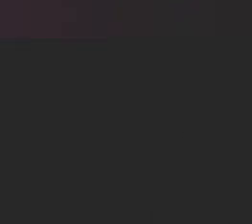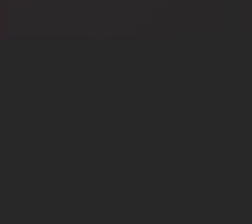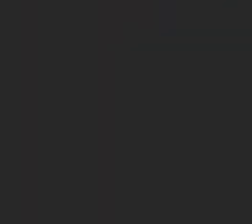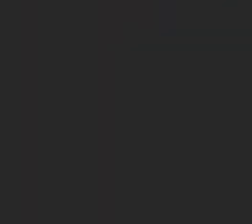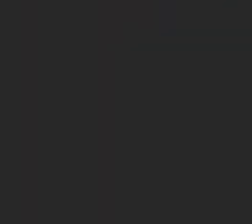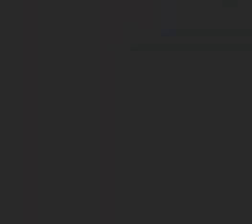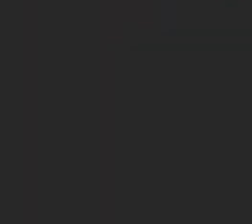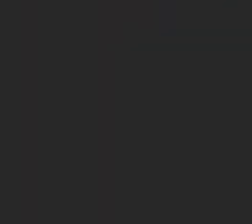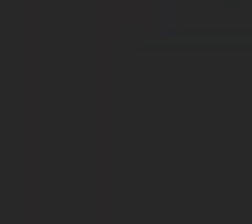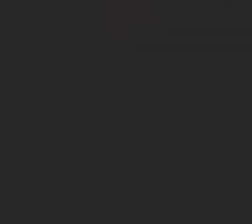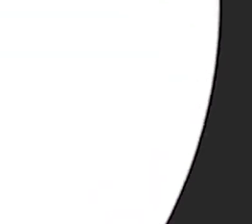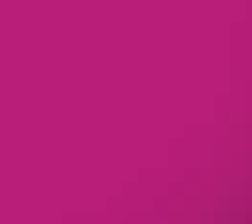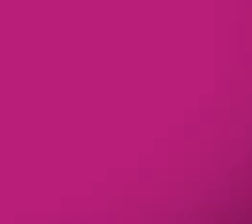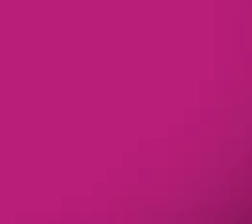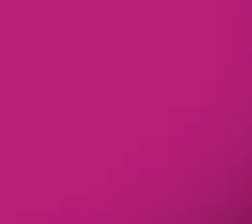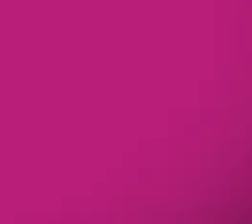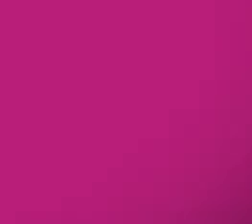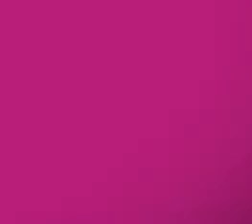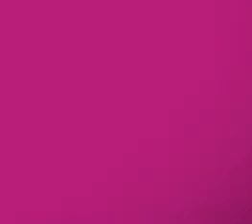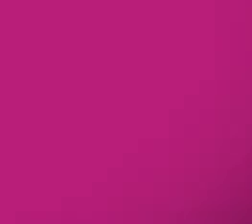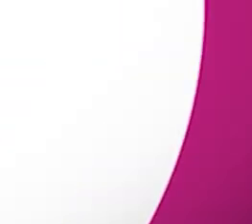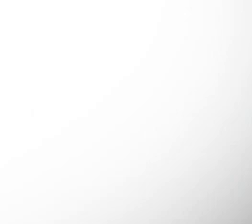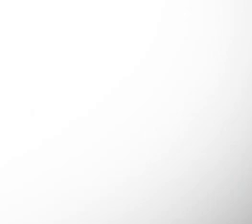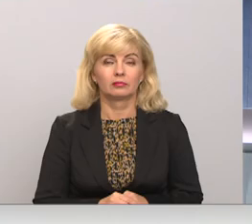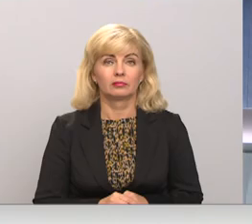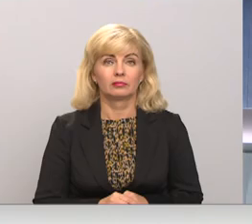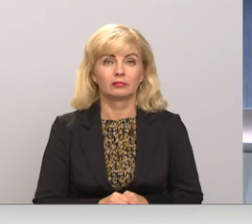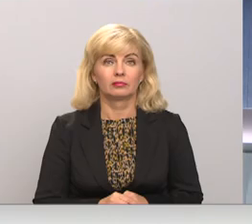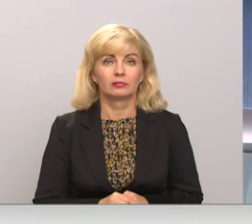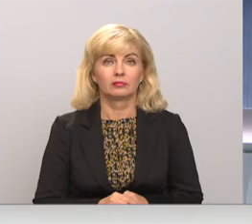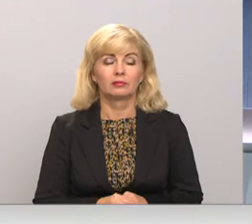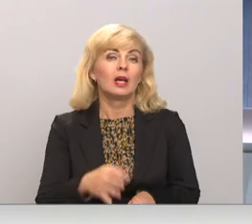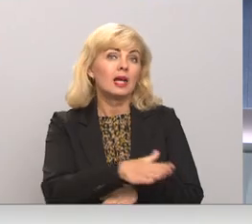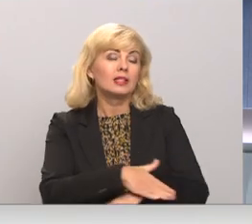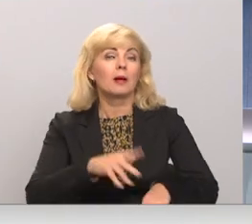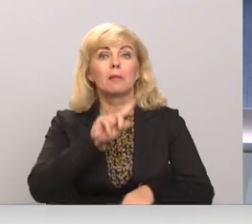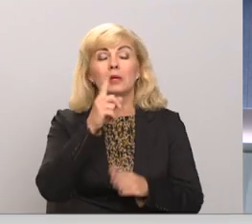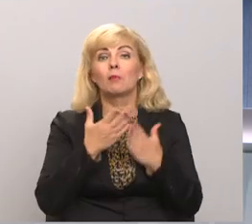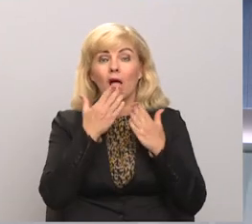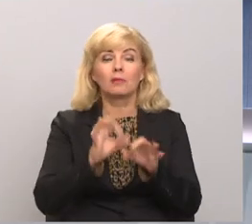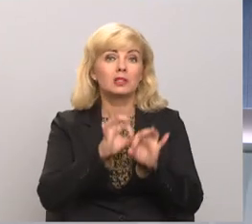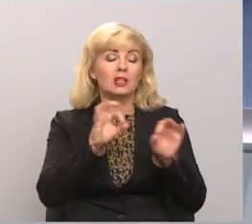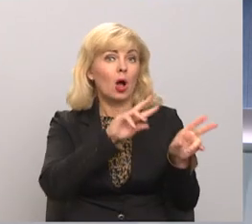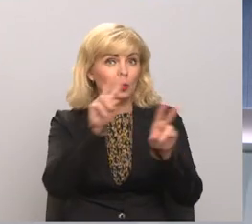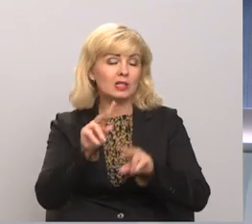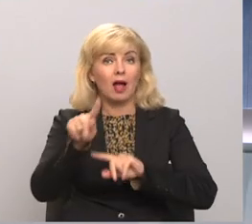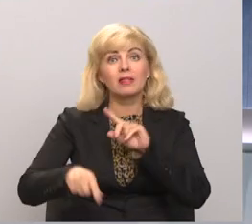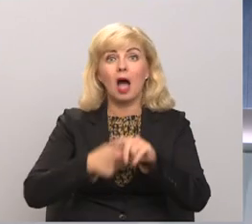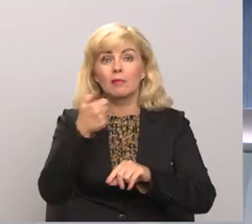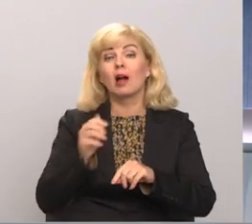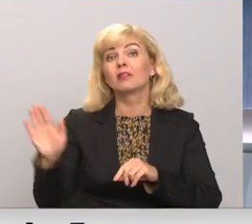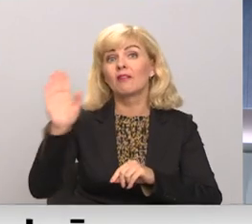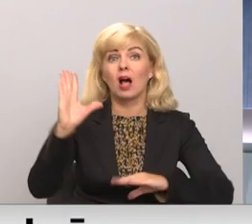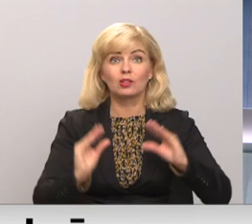Re! Viss ēters ir te! Saima pirmjā lasījumā sākus izskatīt nākamā gada valsts